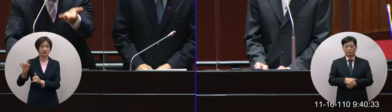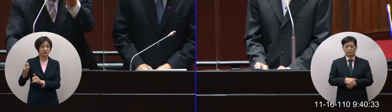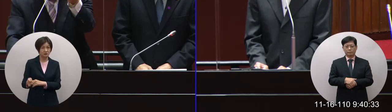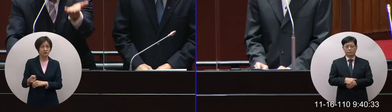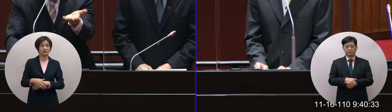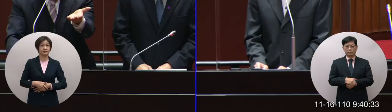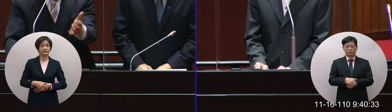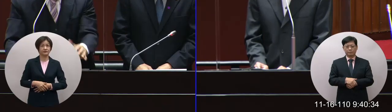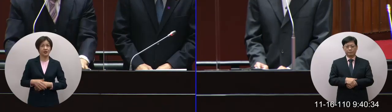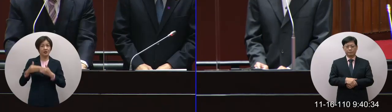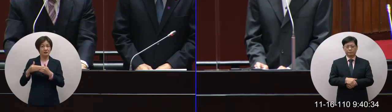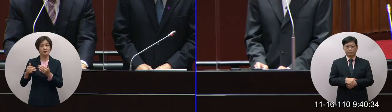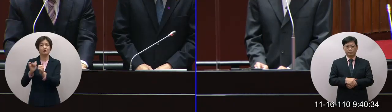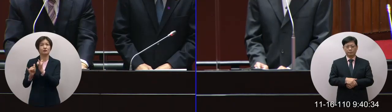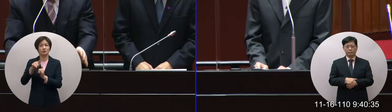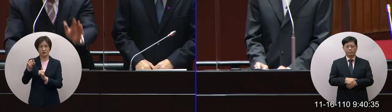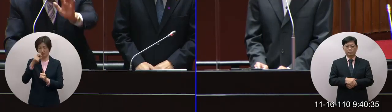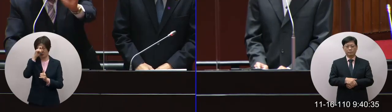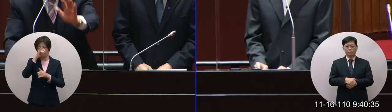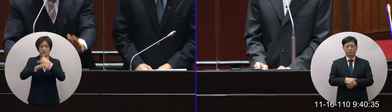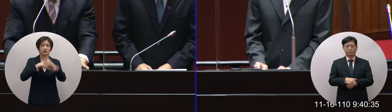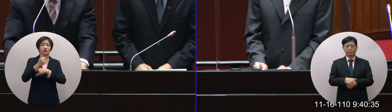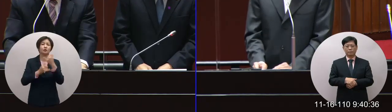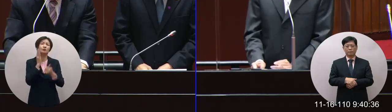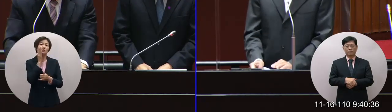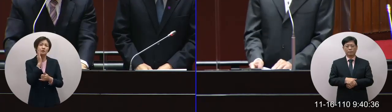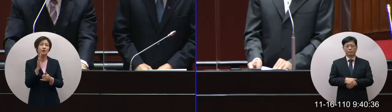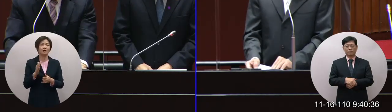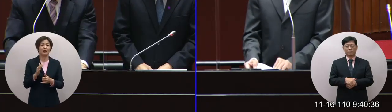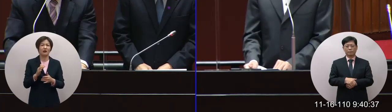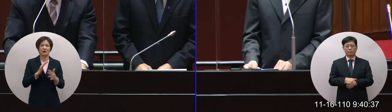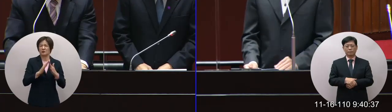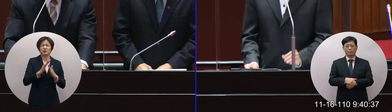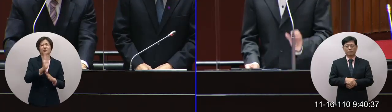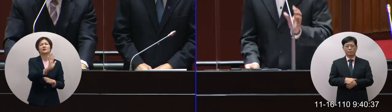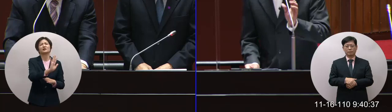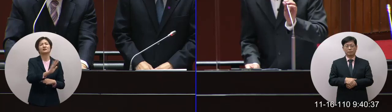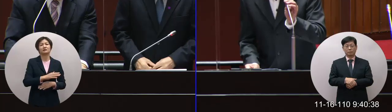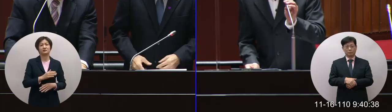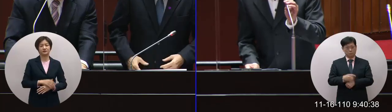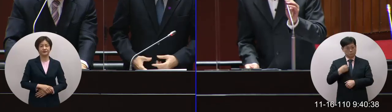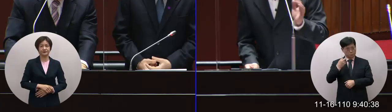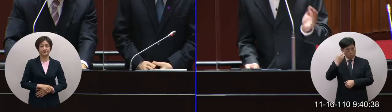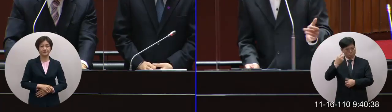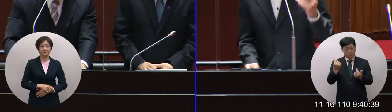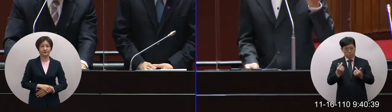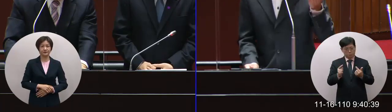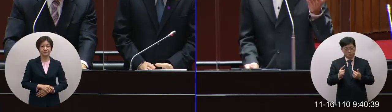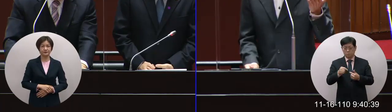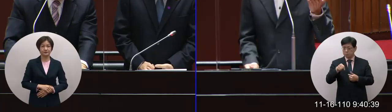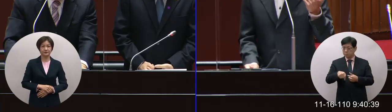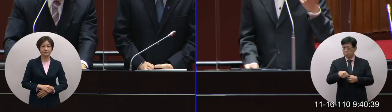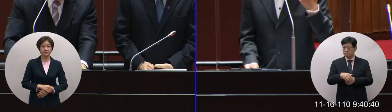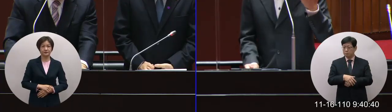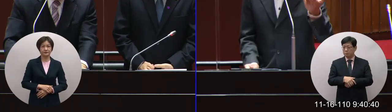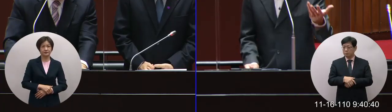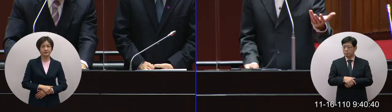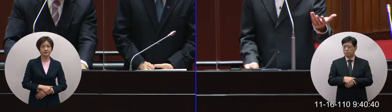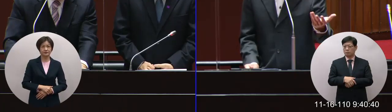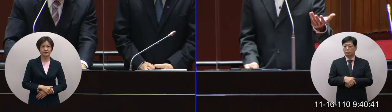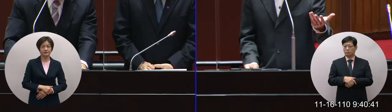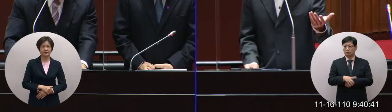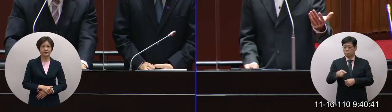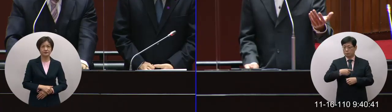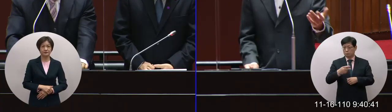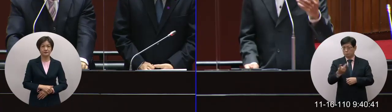的人民也希望過好日子沒有人會希望戰爭所以感覺上啊這樣的一個